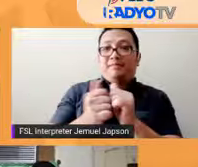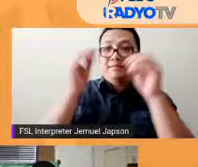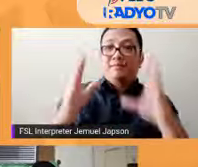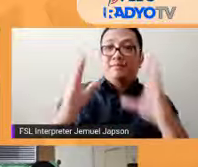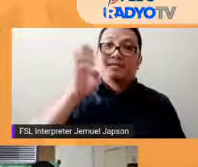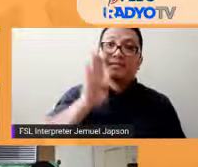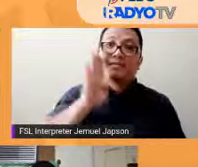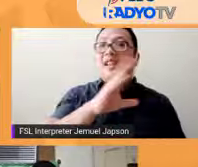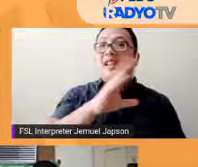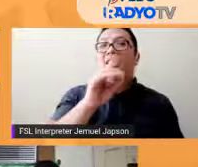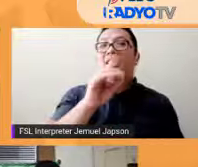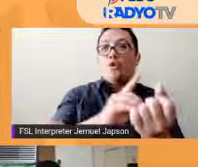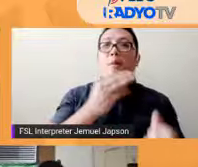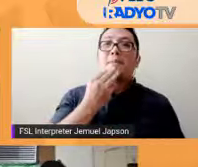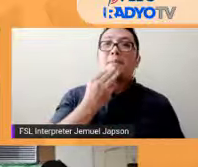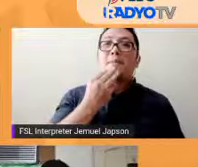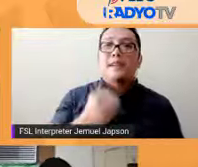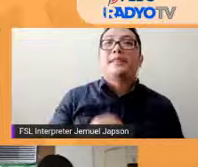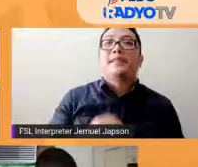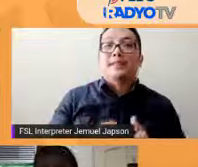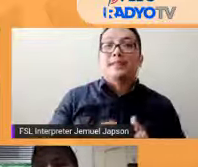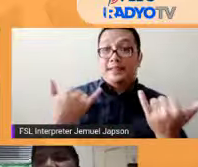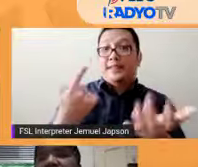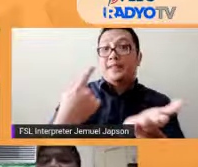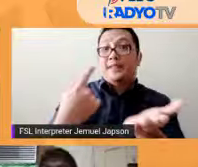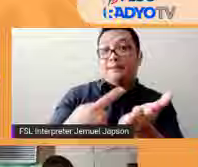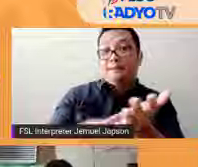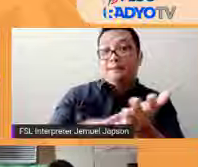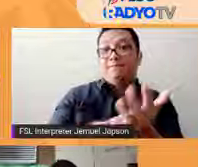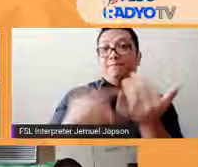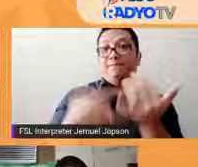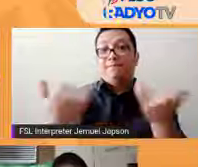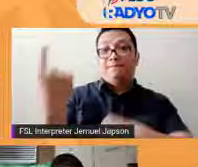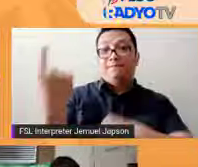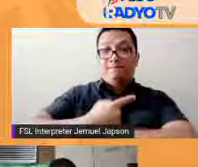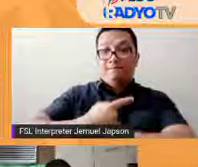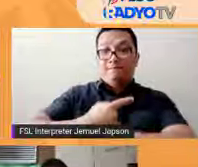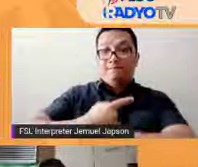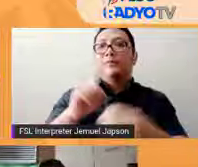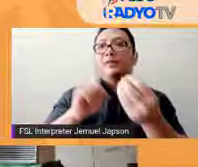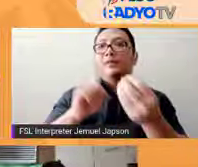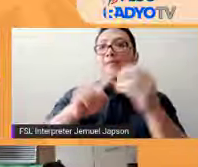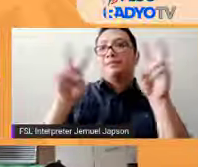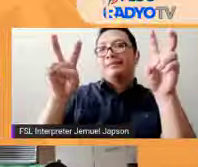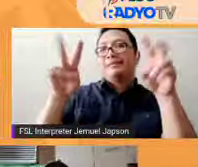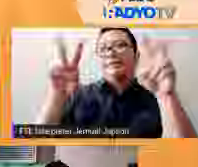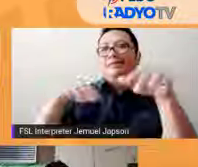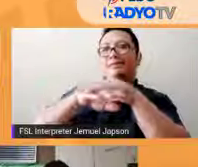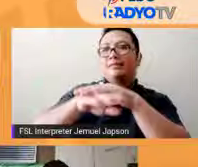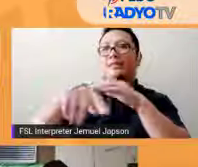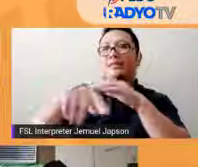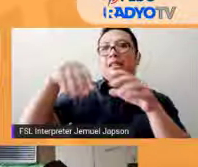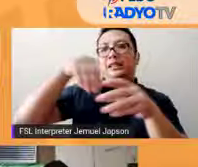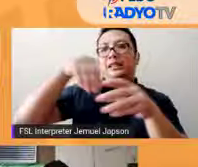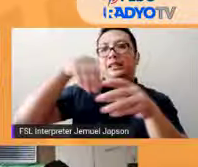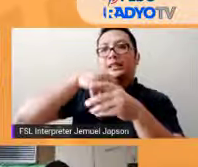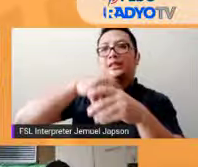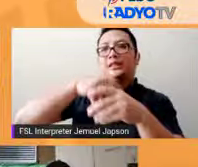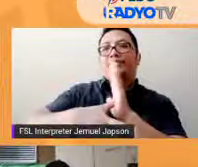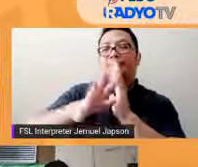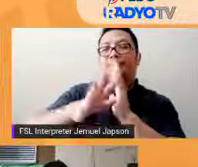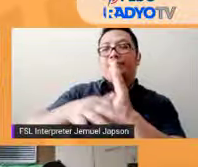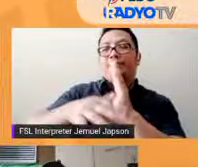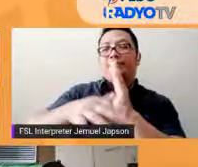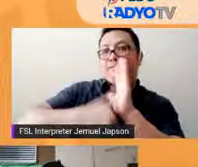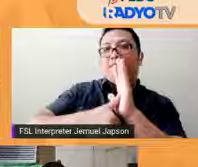-uusapan po natin ngayong umaga ay ang accessibility sa eleksyon. So, hindi lamang po patungkol sa ginagawa ng